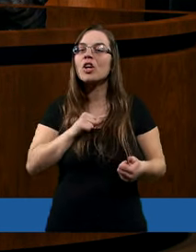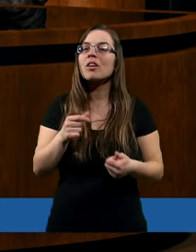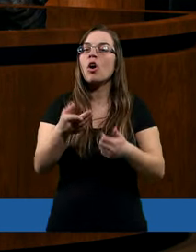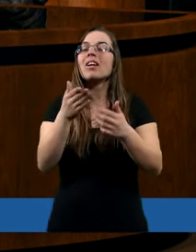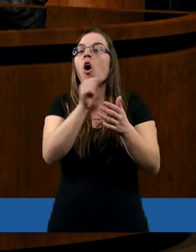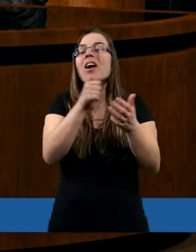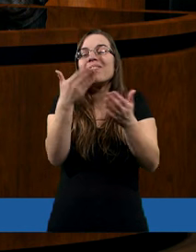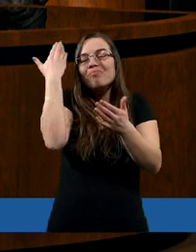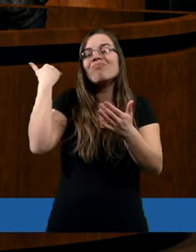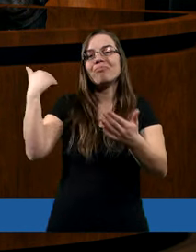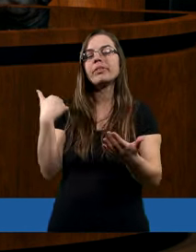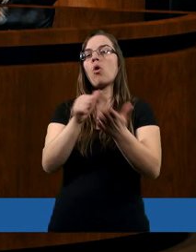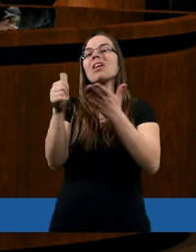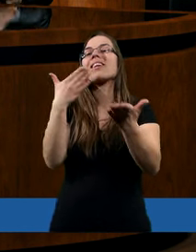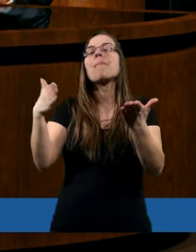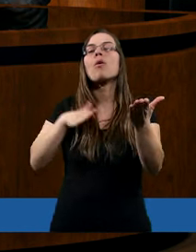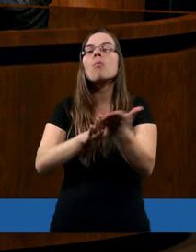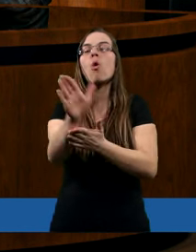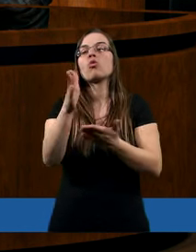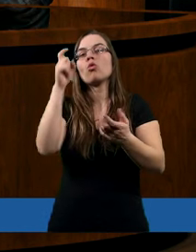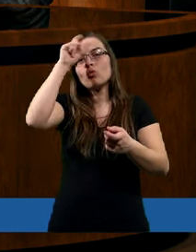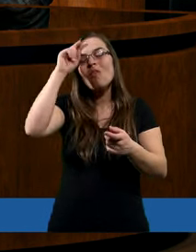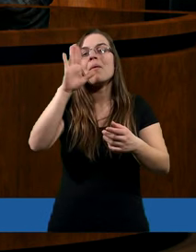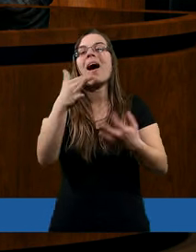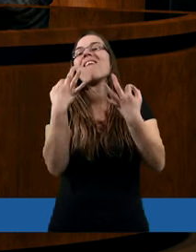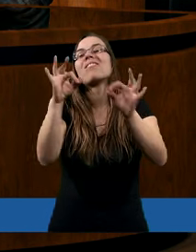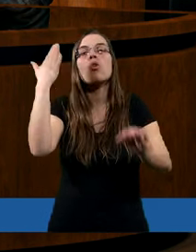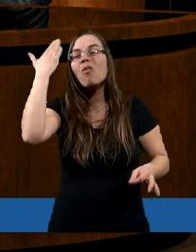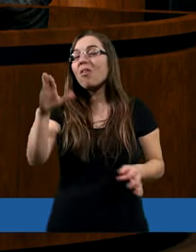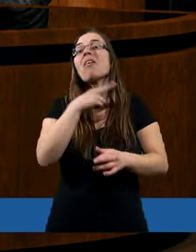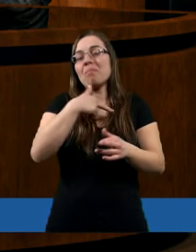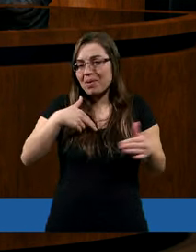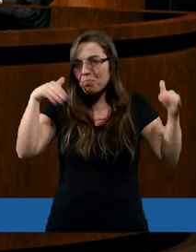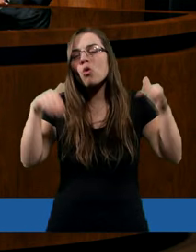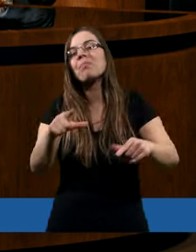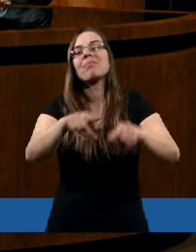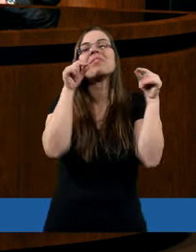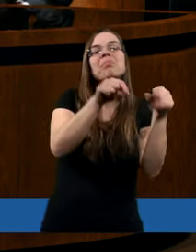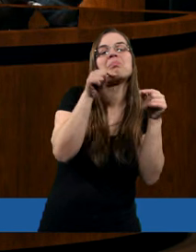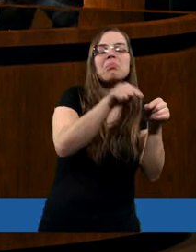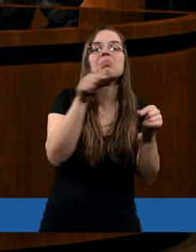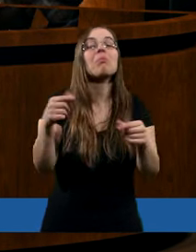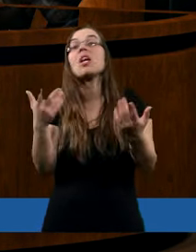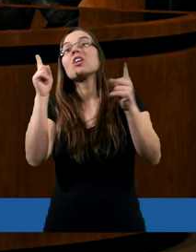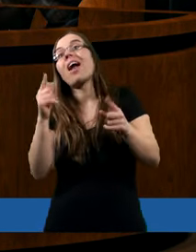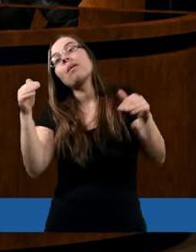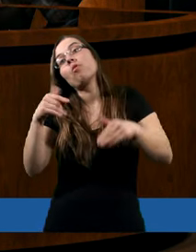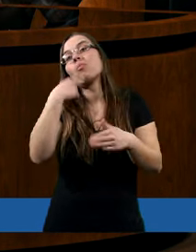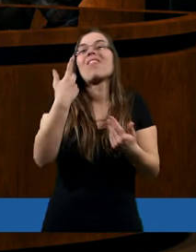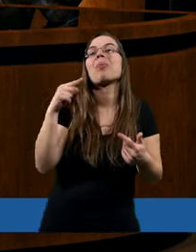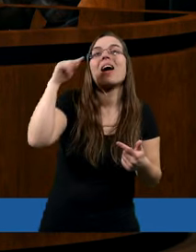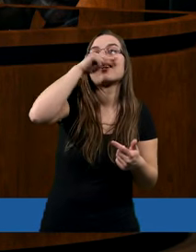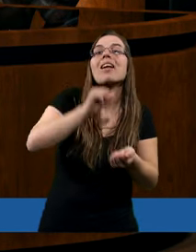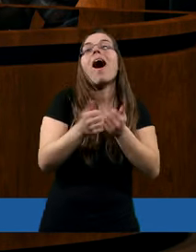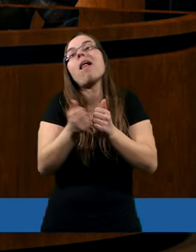nas do samego początku, do stworzenia, no bo człowiek ma wolną wolę i możemy powiedzieć niestety albo stety,